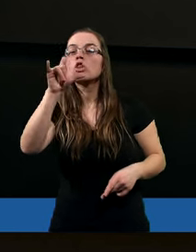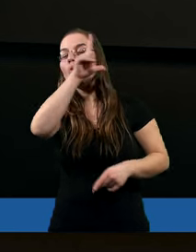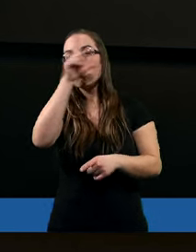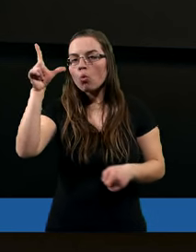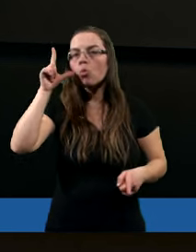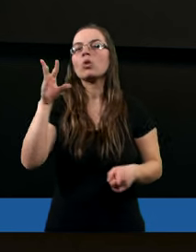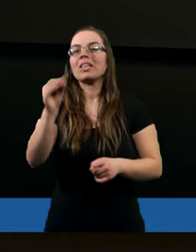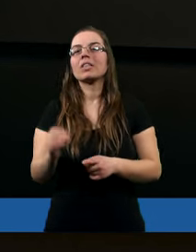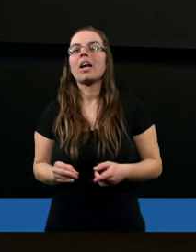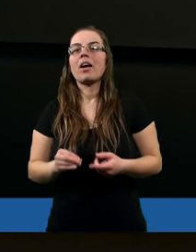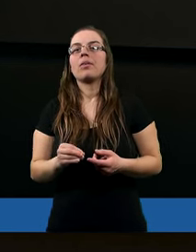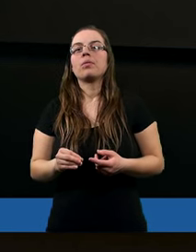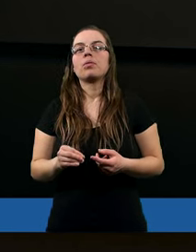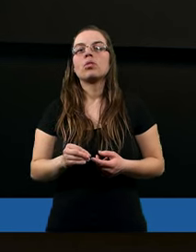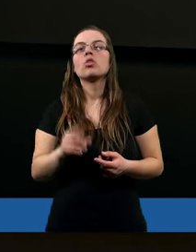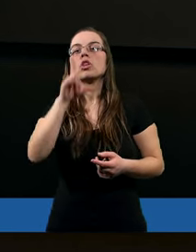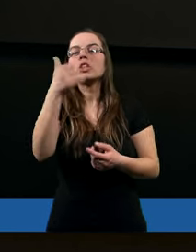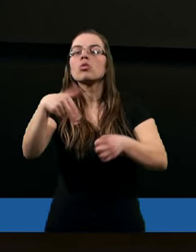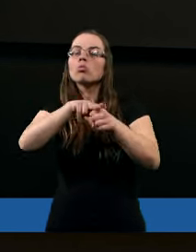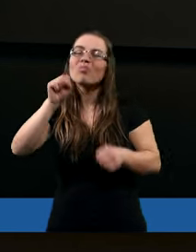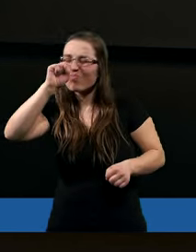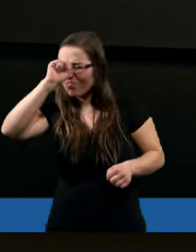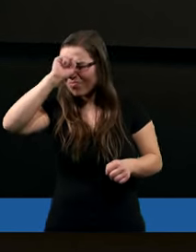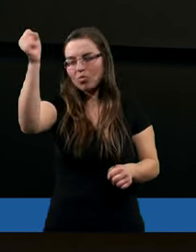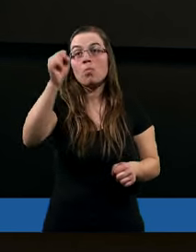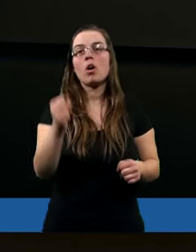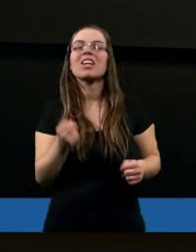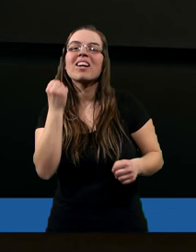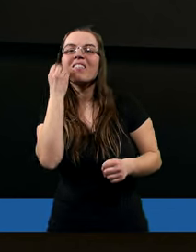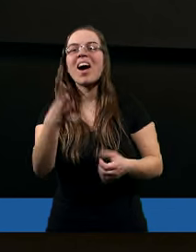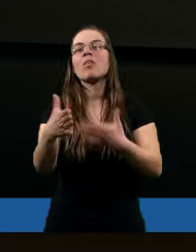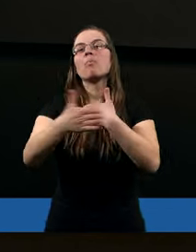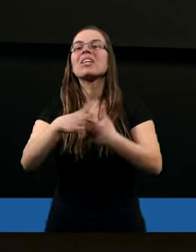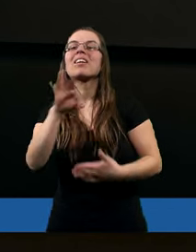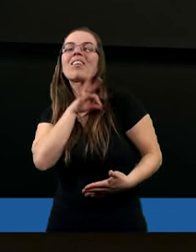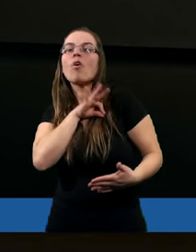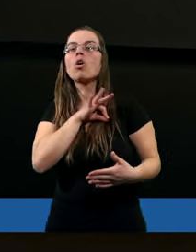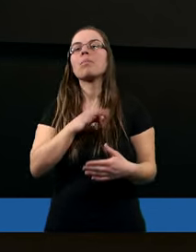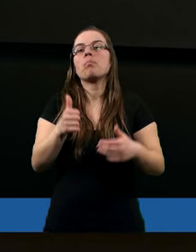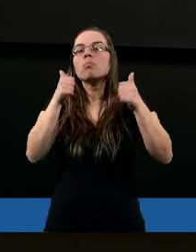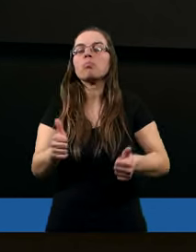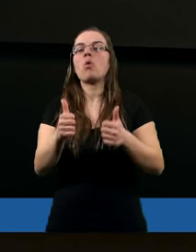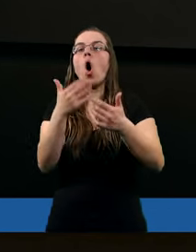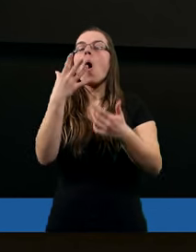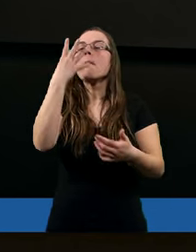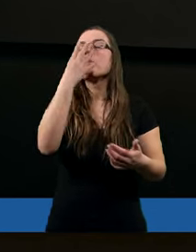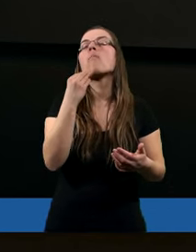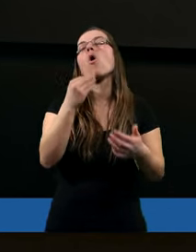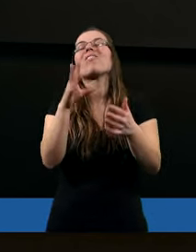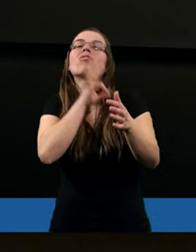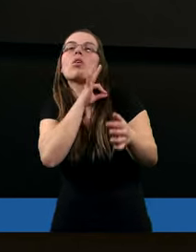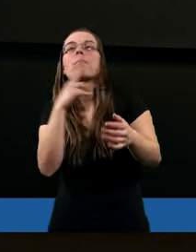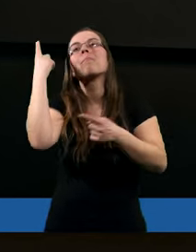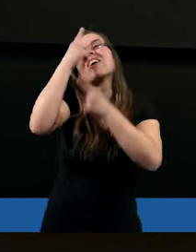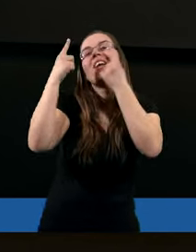uporczywie trwają w swoim poglądzie albo właśnie w